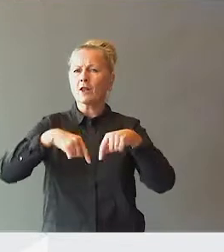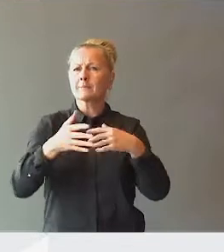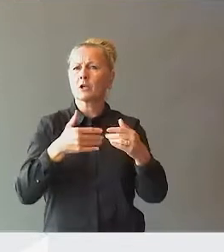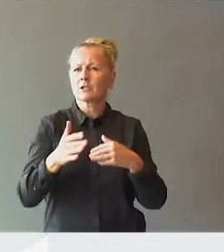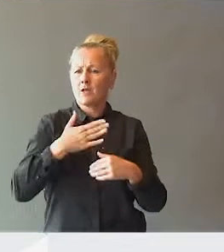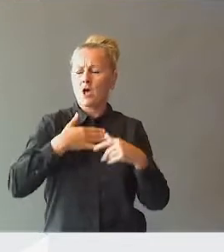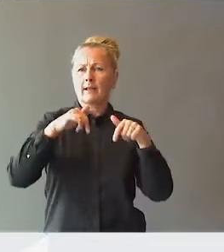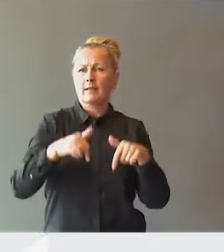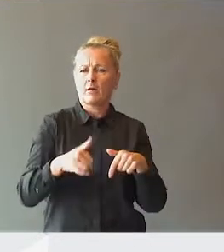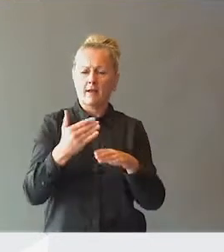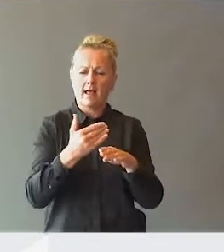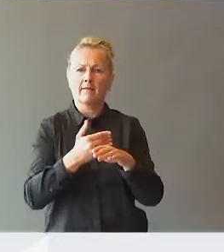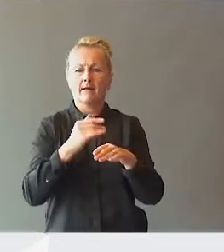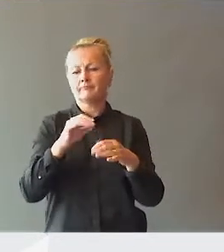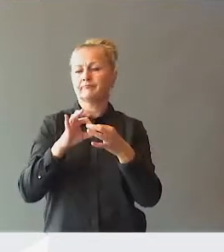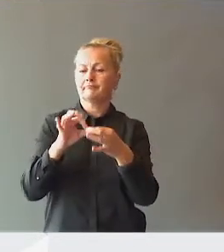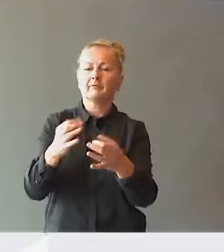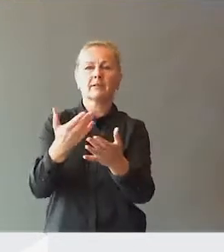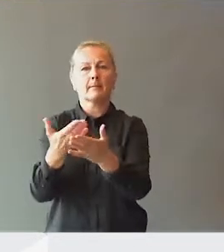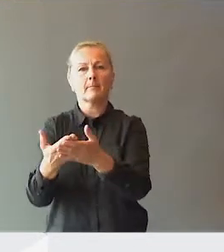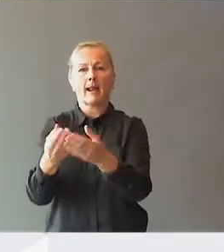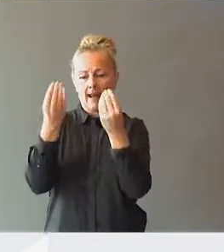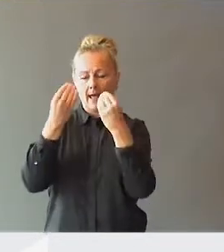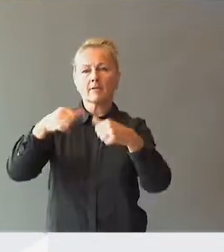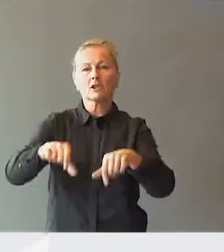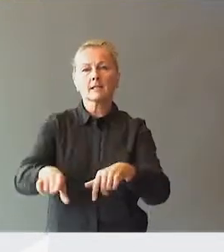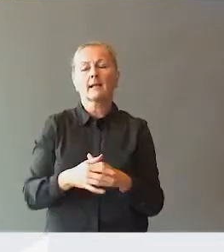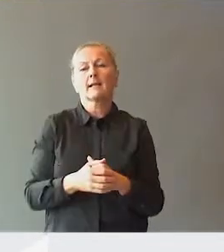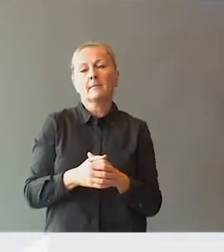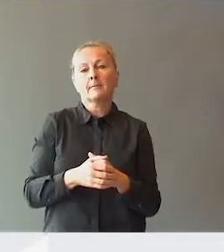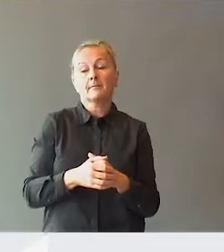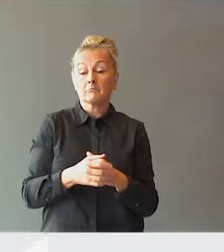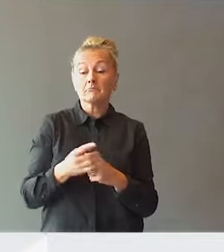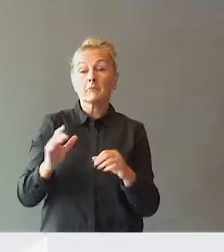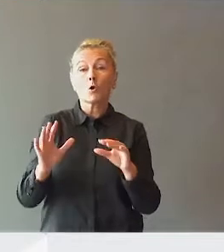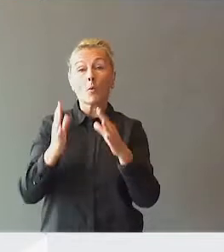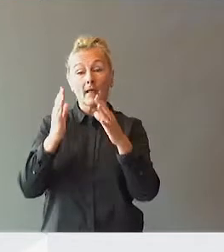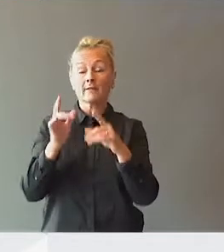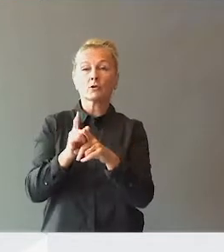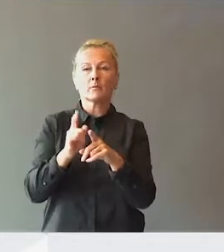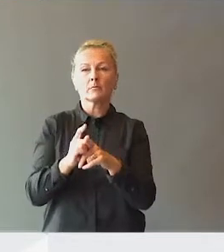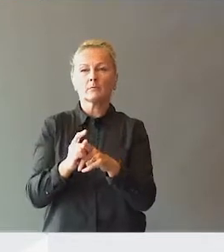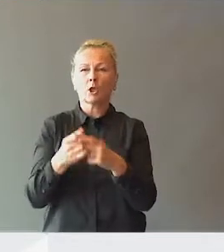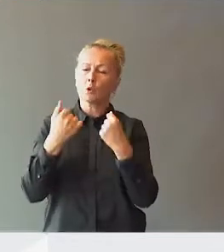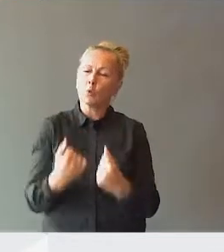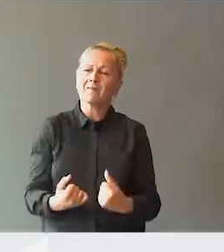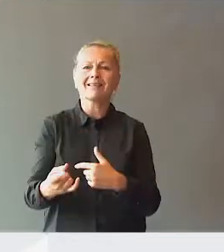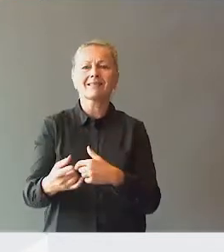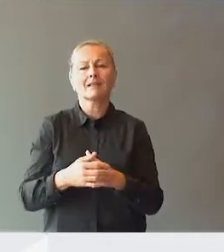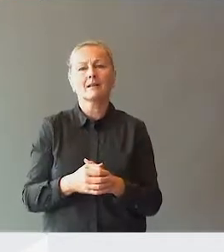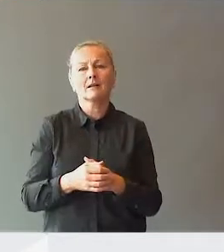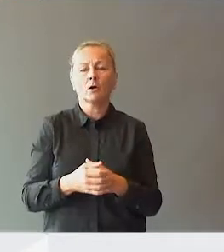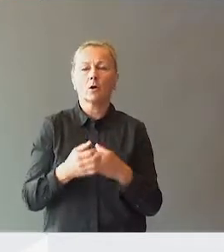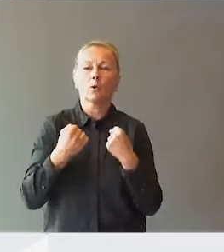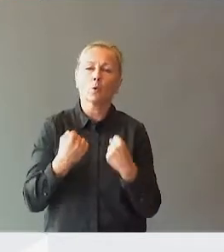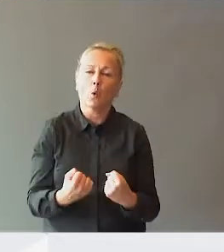dag for elever med for eksempel lærevansker kan oppleves som tungvinn og